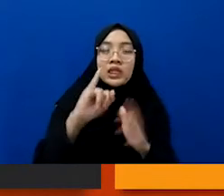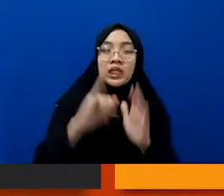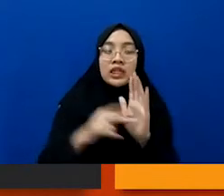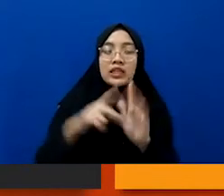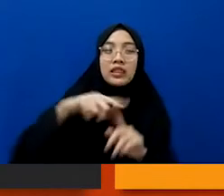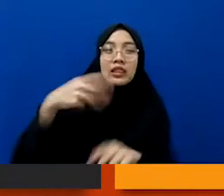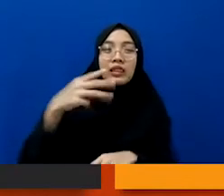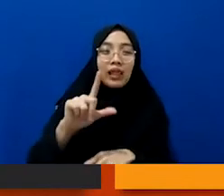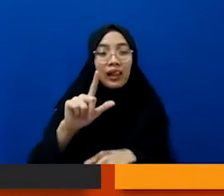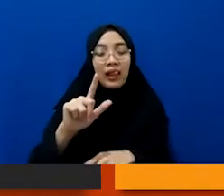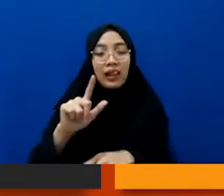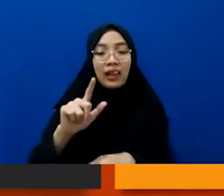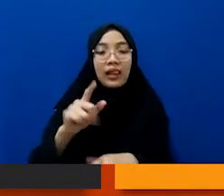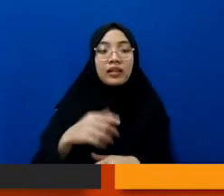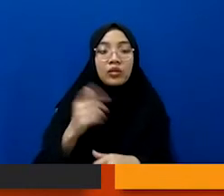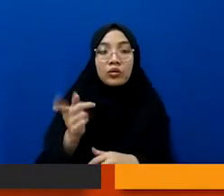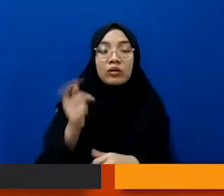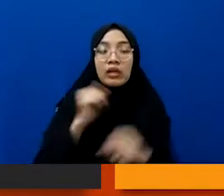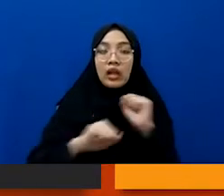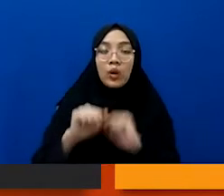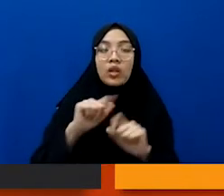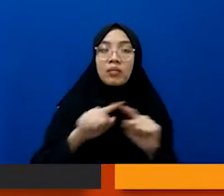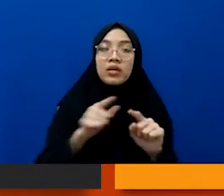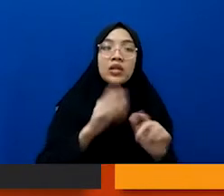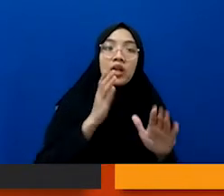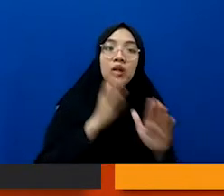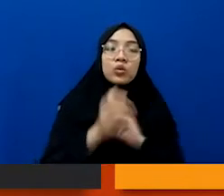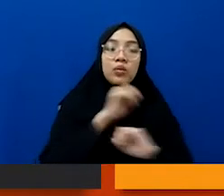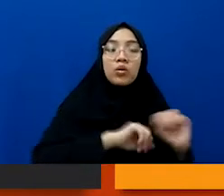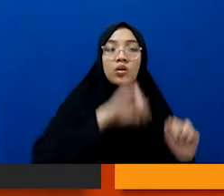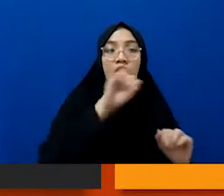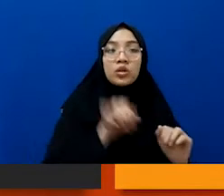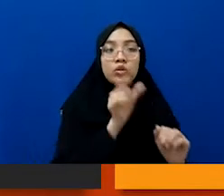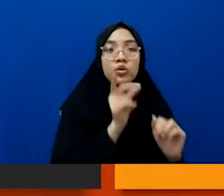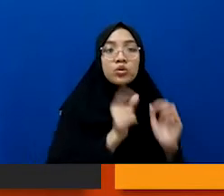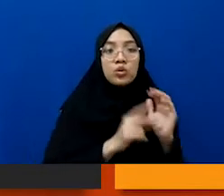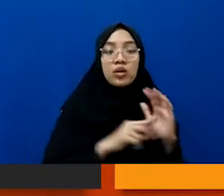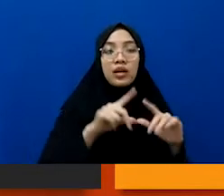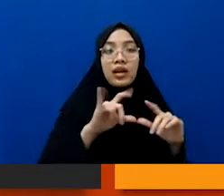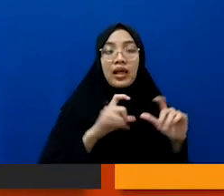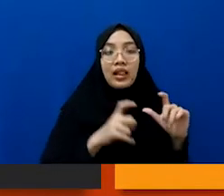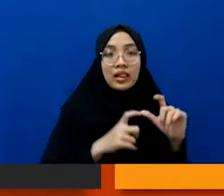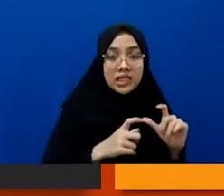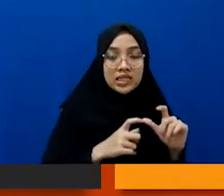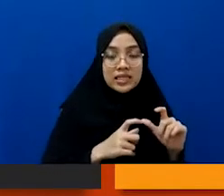dia yang melakukan tapi ini jurnalis jadi mata-matai dari cara